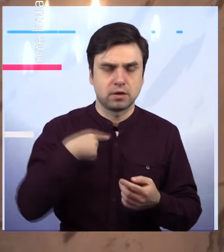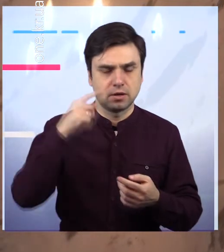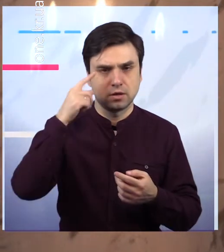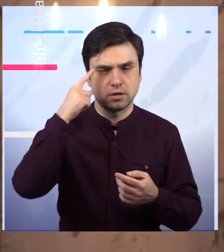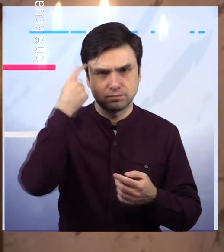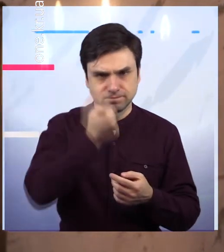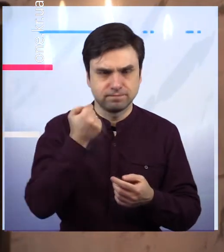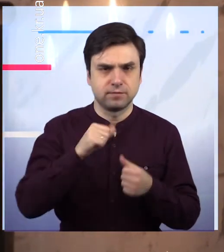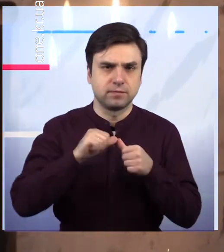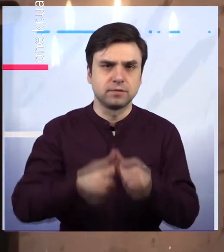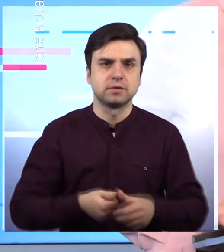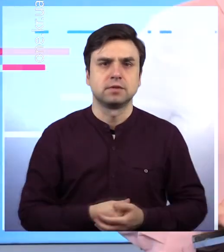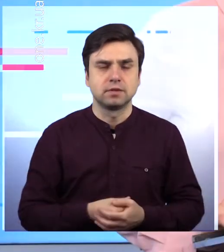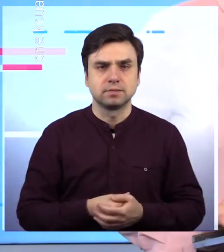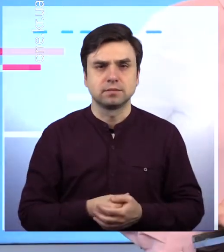Перший міський.